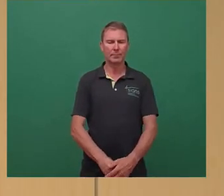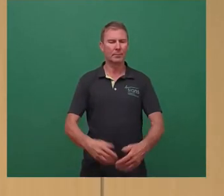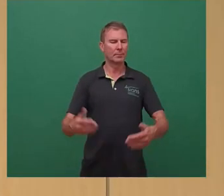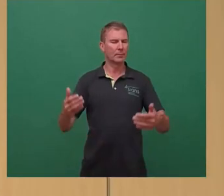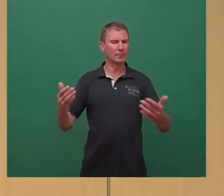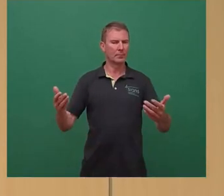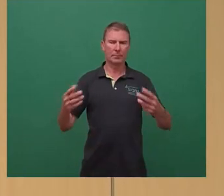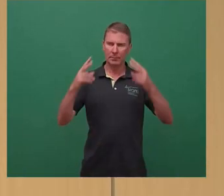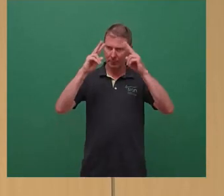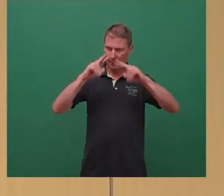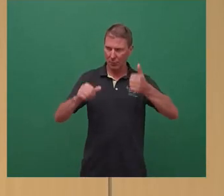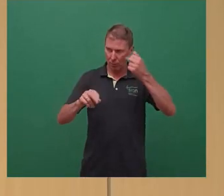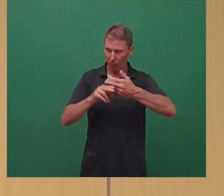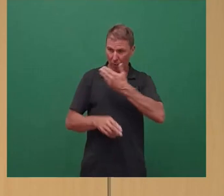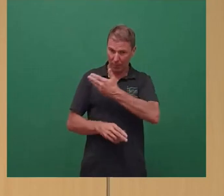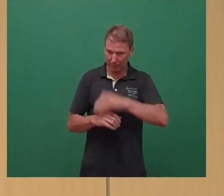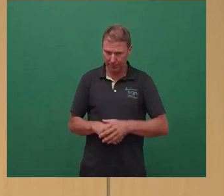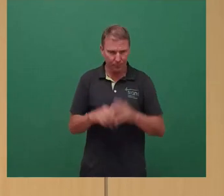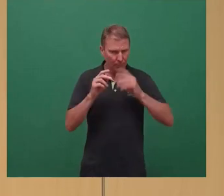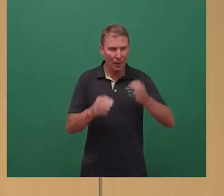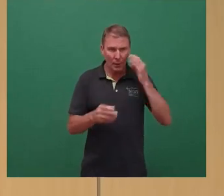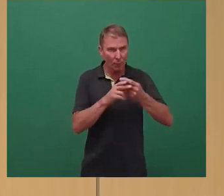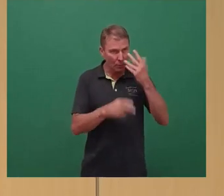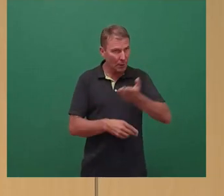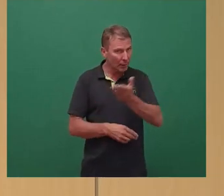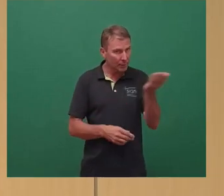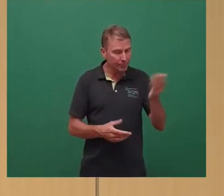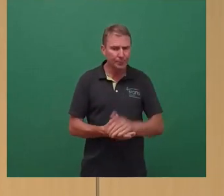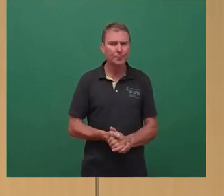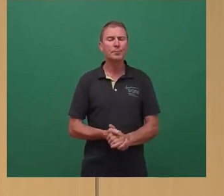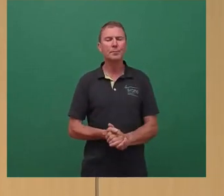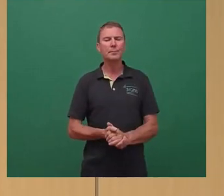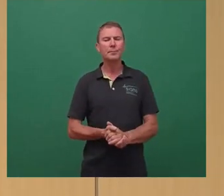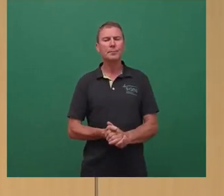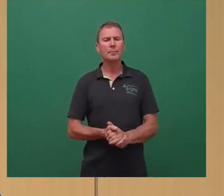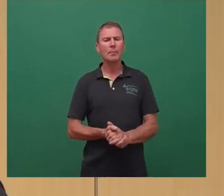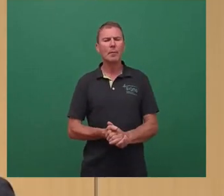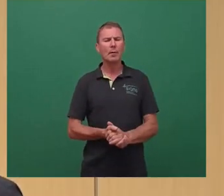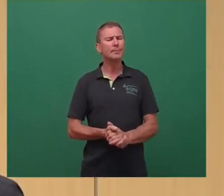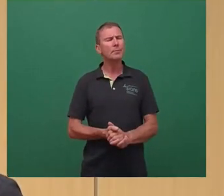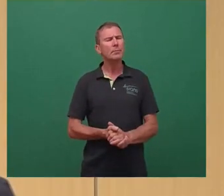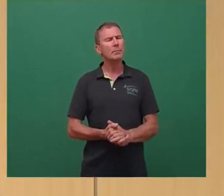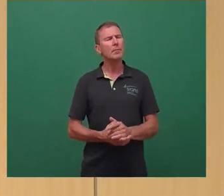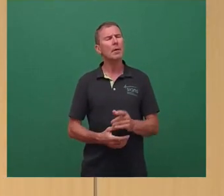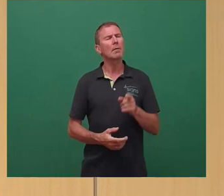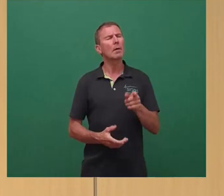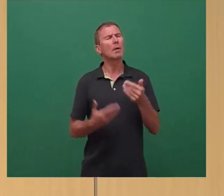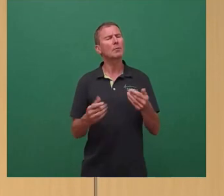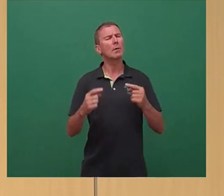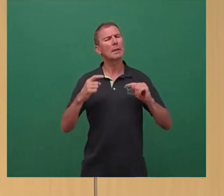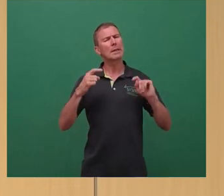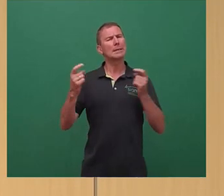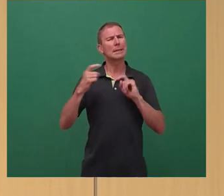Ja, sehr geehrter Herr Oberbürgermeister, sehr geehrte Damen und Herren, ich glaube, man sollte bei so einer Debatte, wenn man sie wirklich